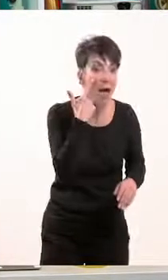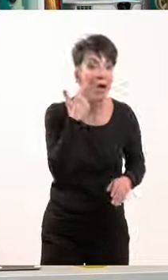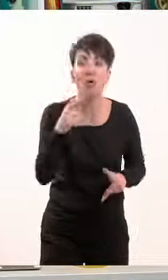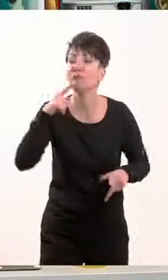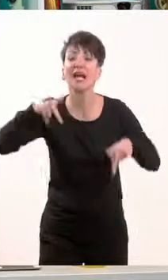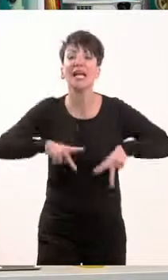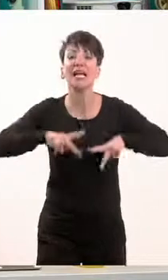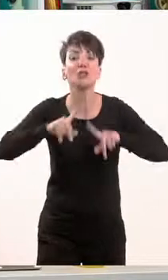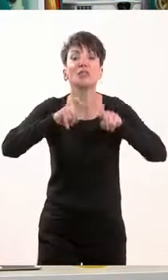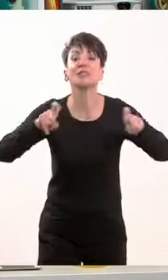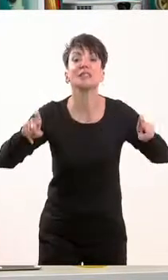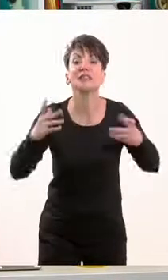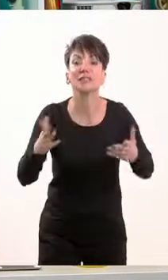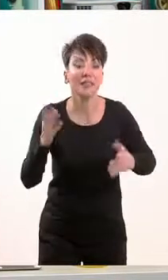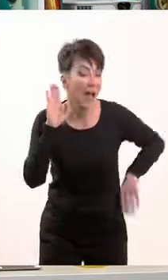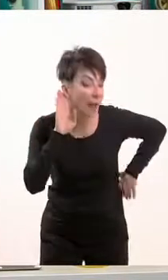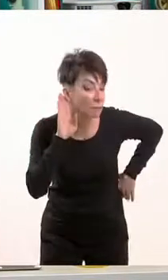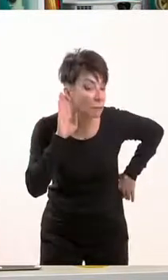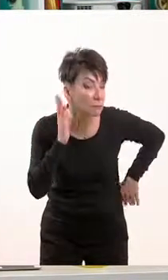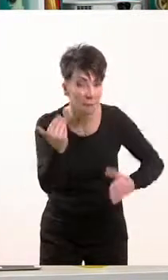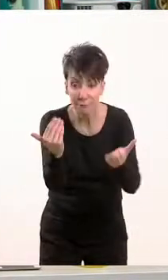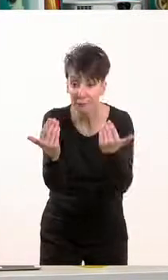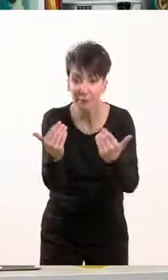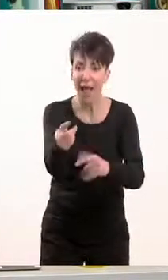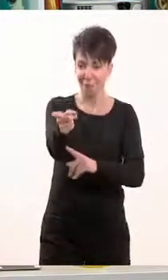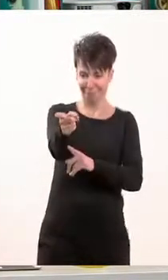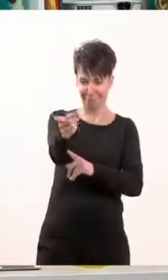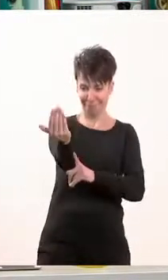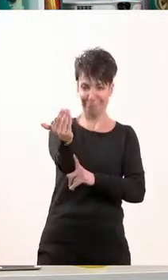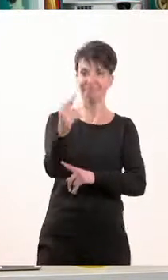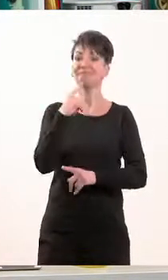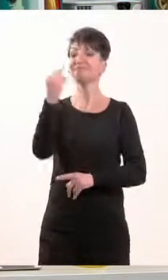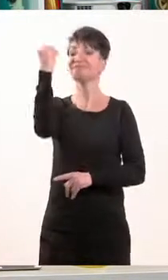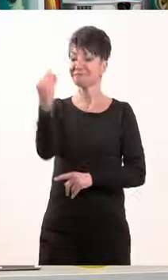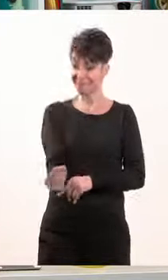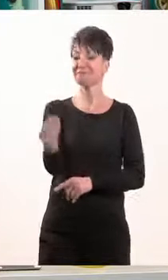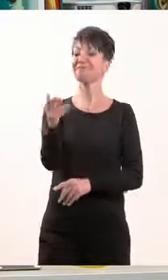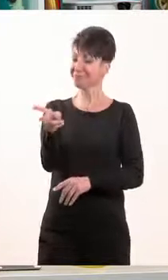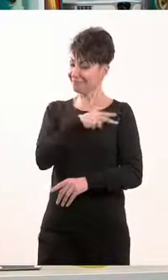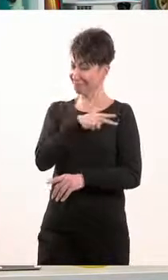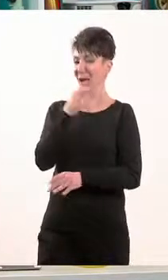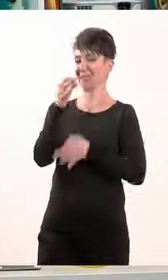το πολίτευμά μας, παιδιά. Να σας ακούσω! Έλα, Άννα μου! Πολύ ωραία!